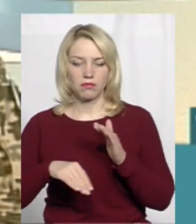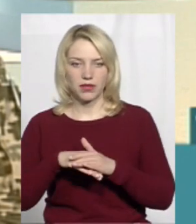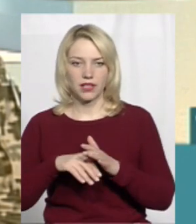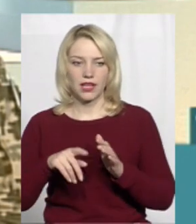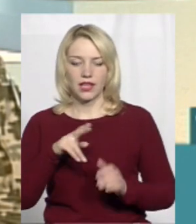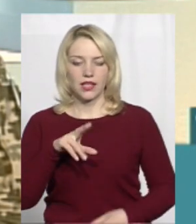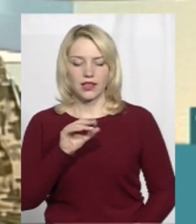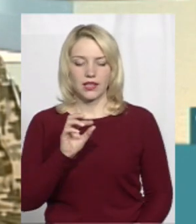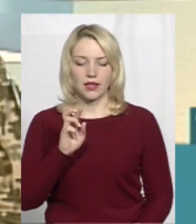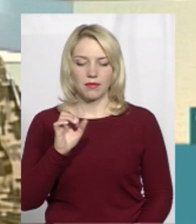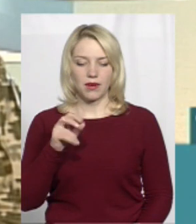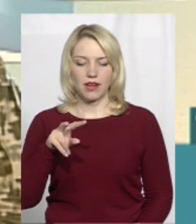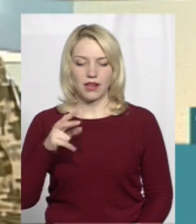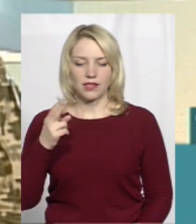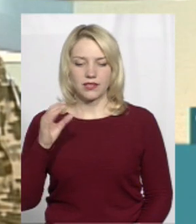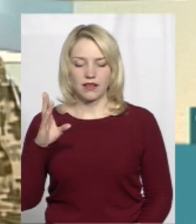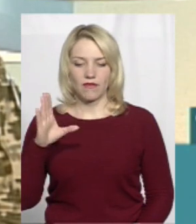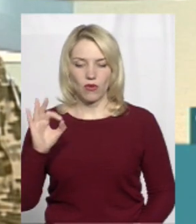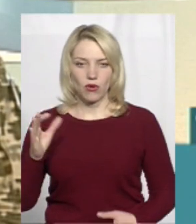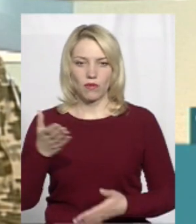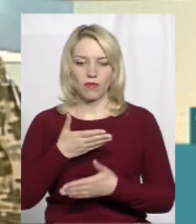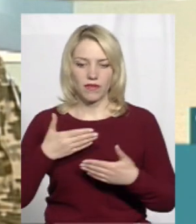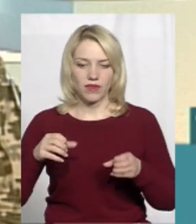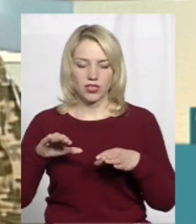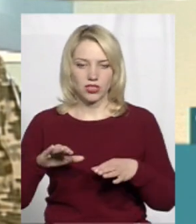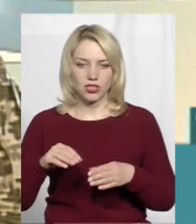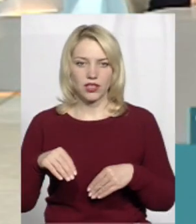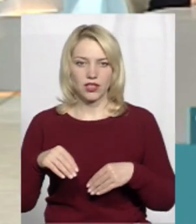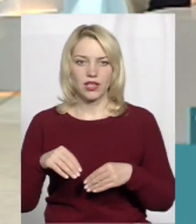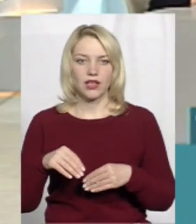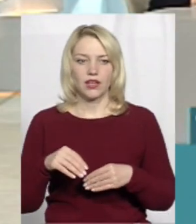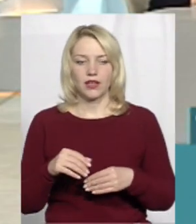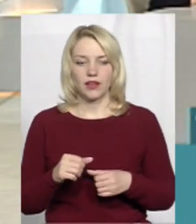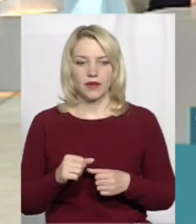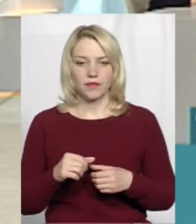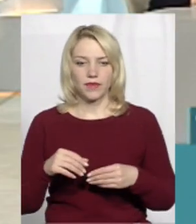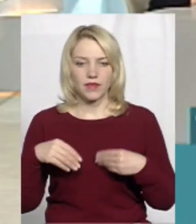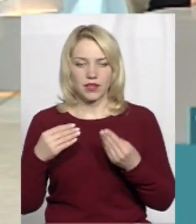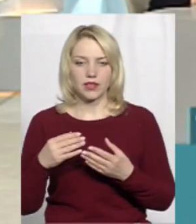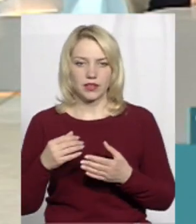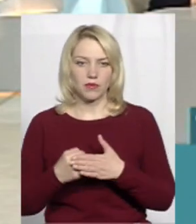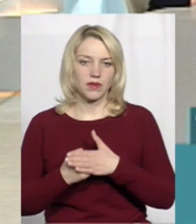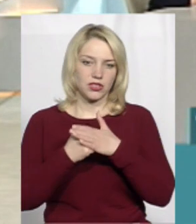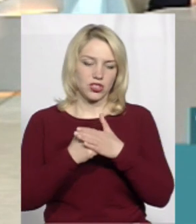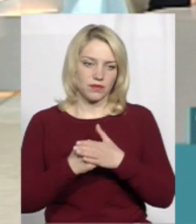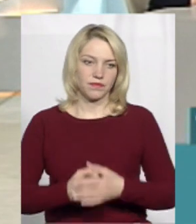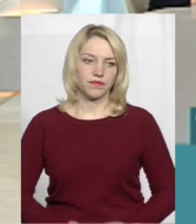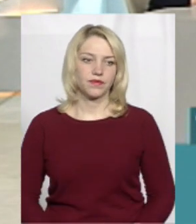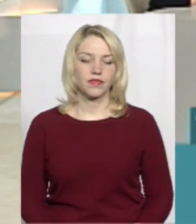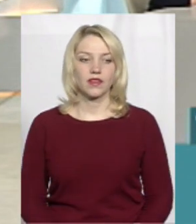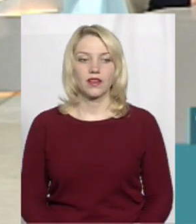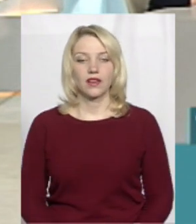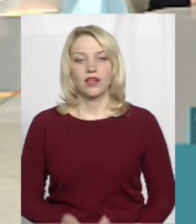Нам подобається бути військовими. Ми вирішили підставити плече, на яке можна опертися. І